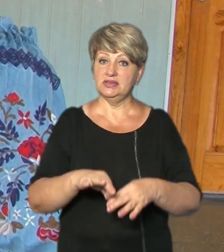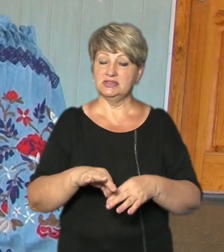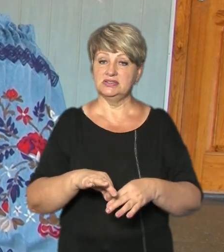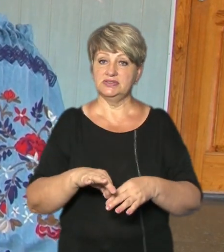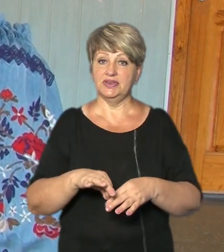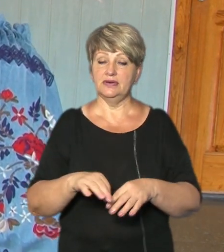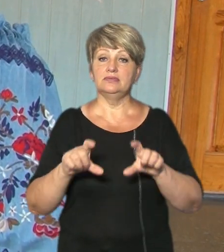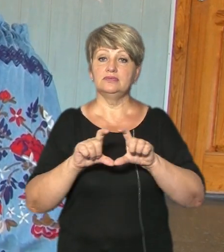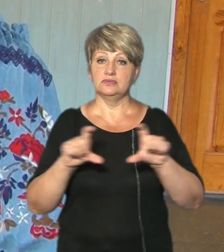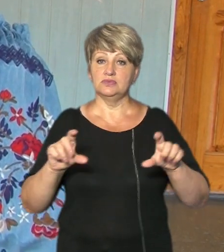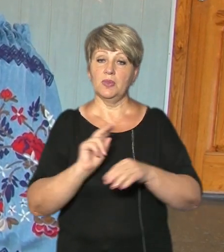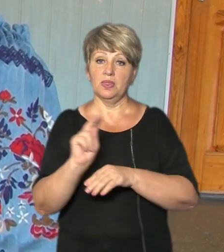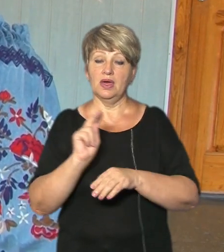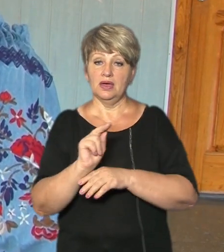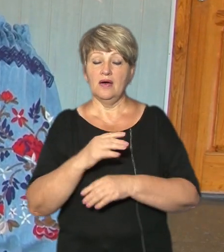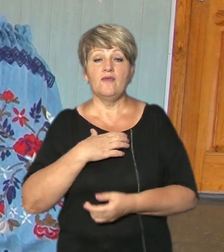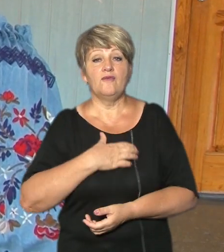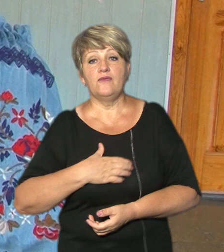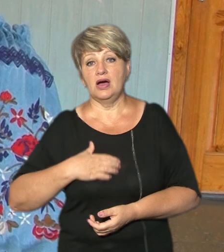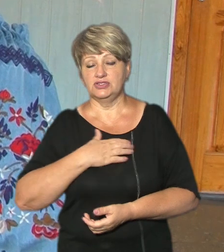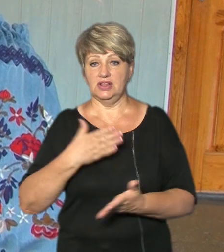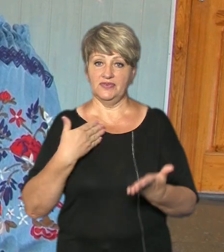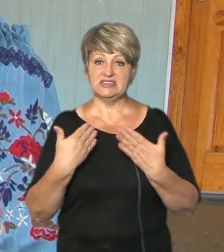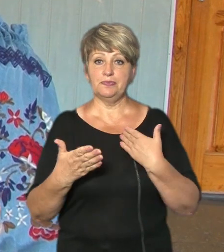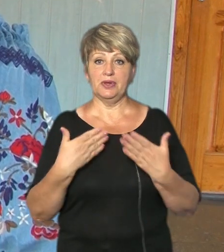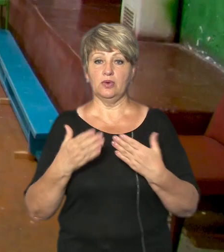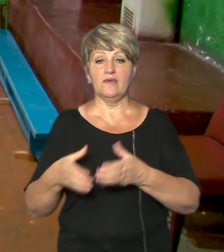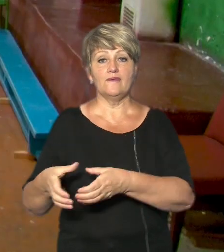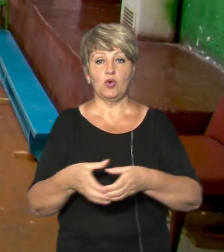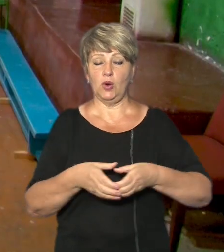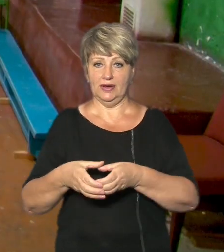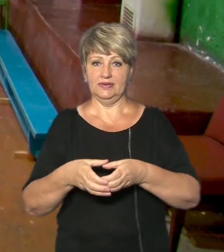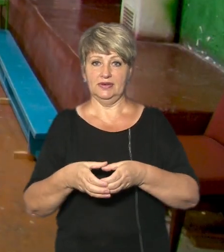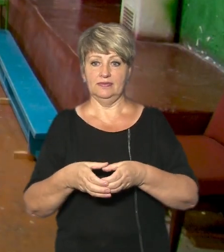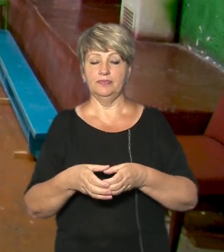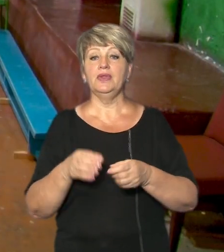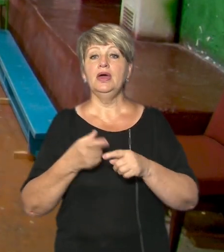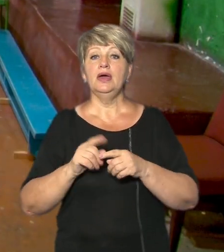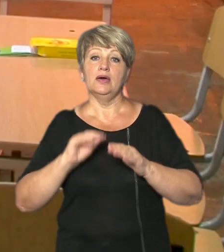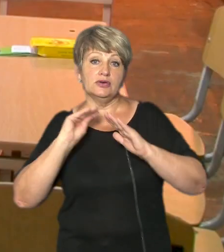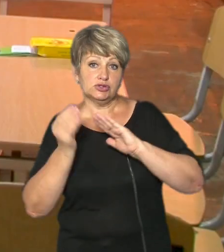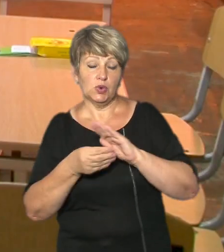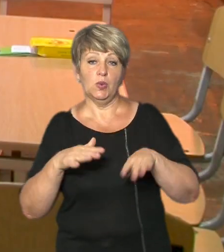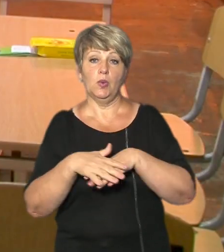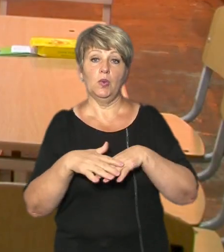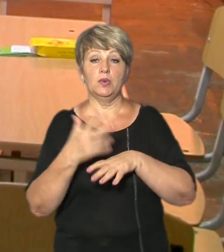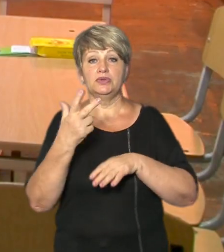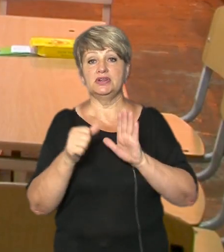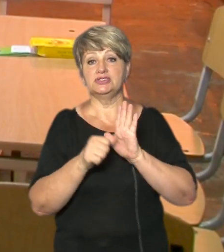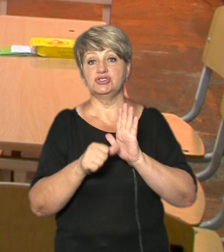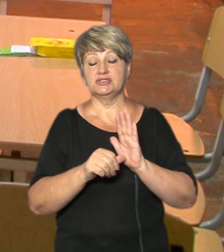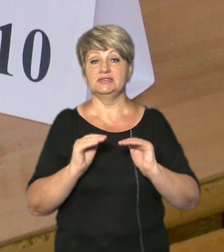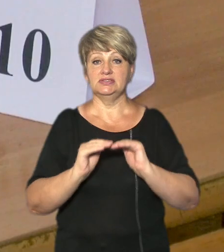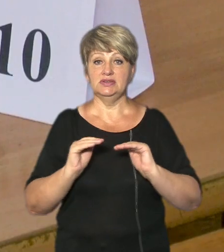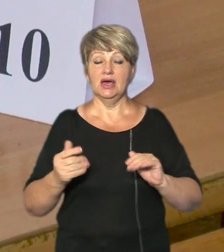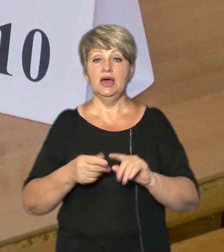тому що для дітей також важливо дуже спілкування в колективі ось це сховище розраховано на 360 осіб